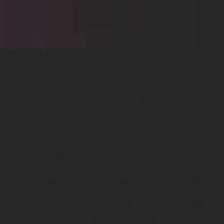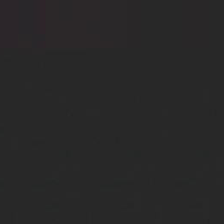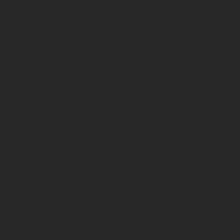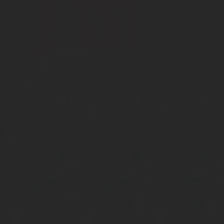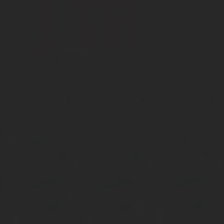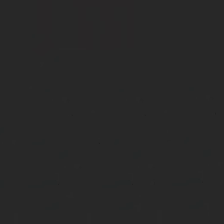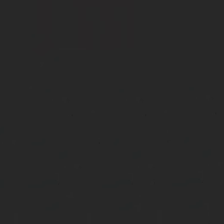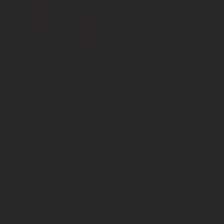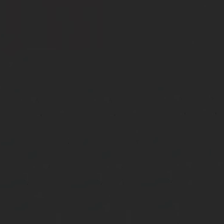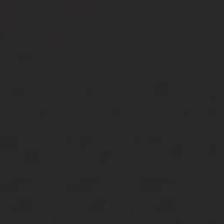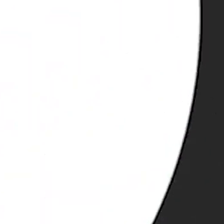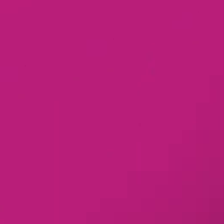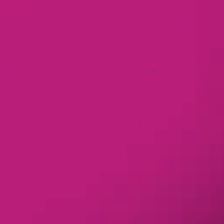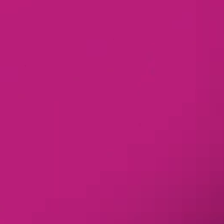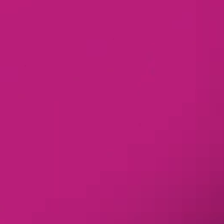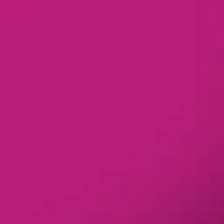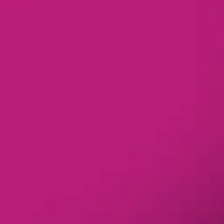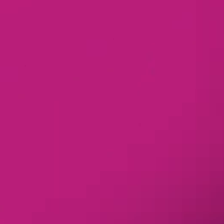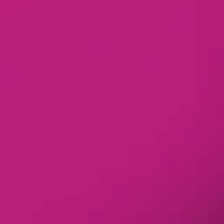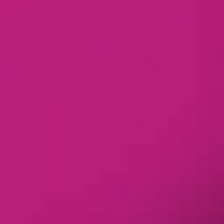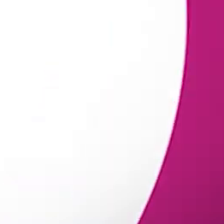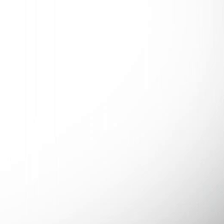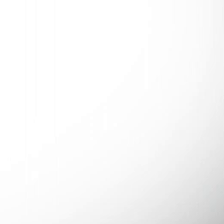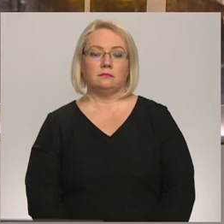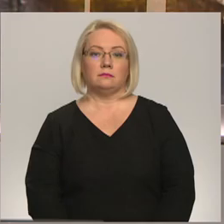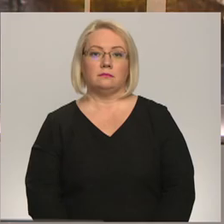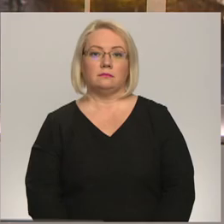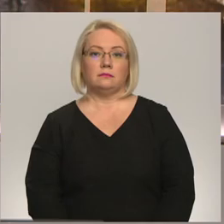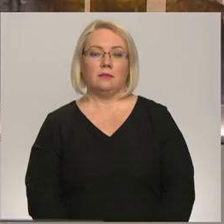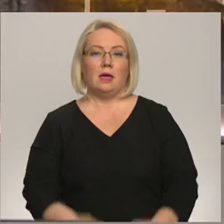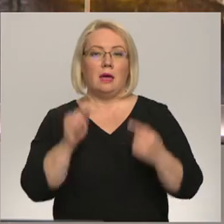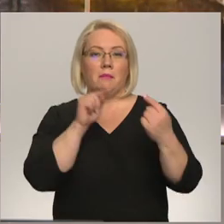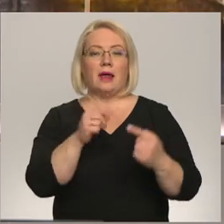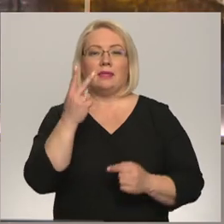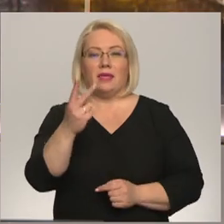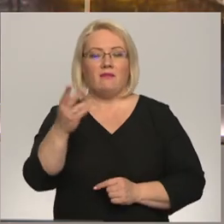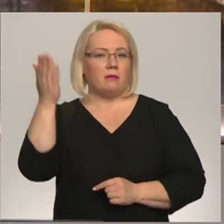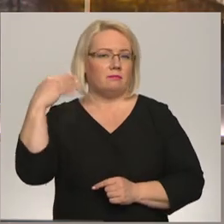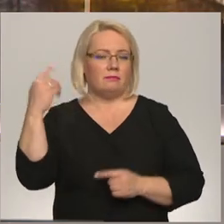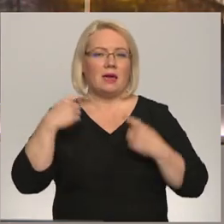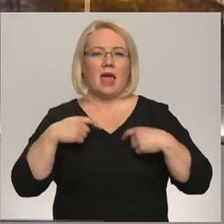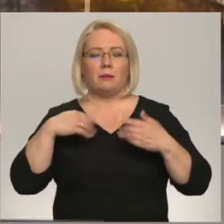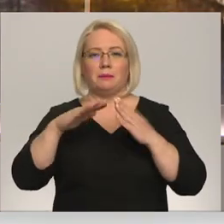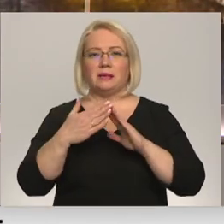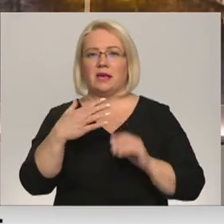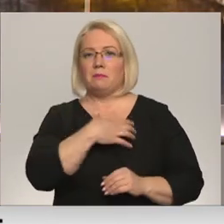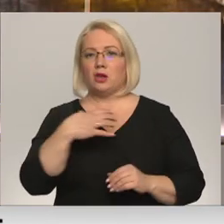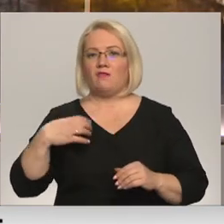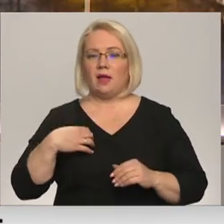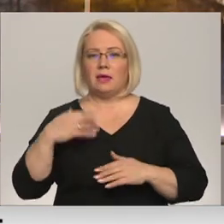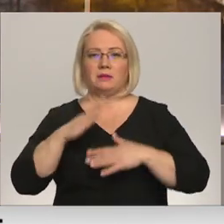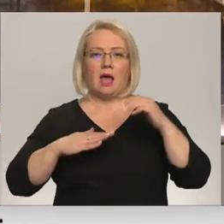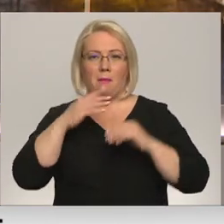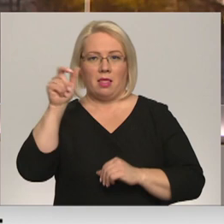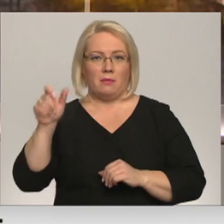Re, visi ēters ir te! Pret divām kādreizējās Jēkapils pilsētas pašvaldības amatpersonām,